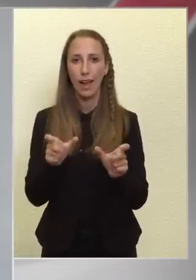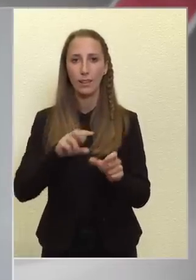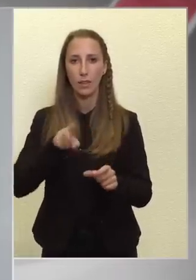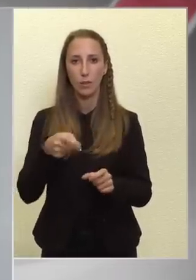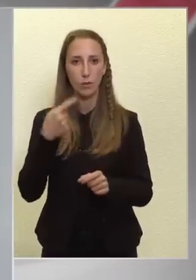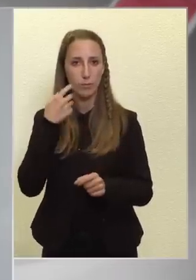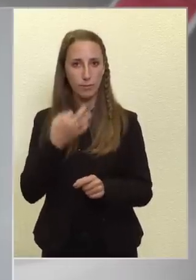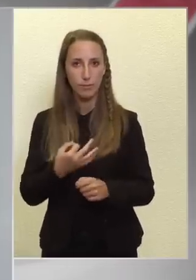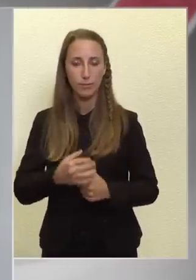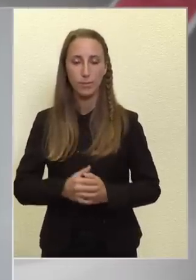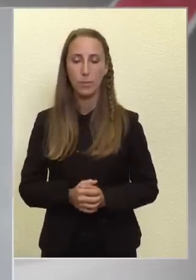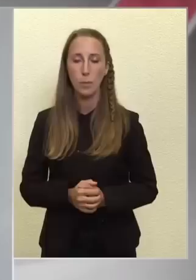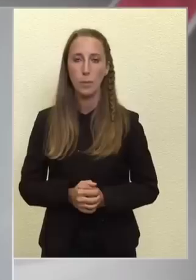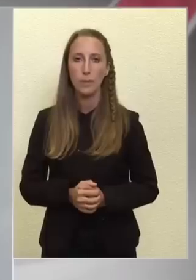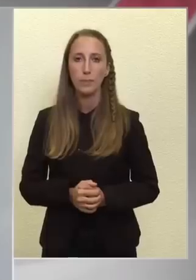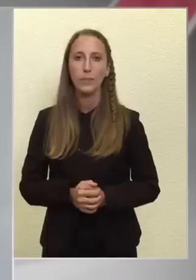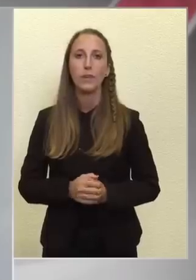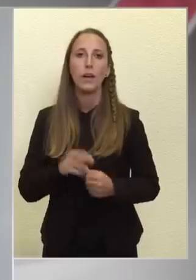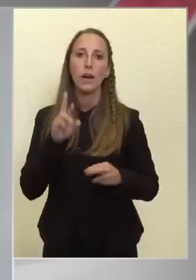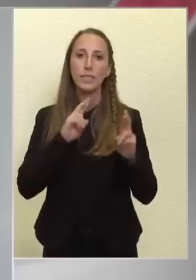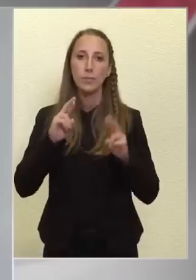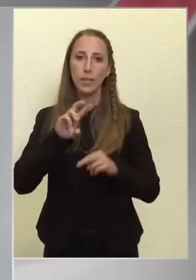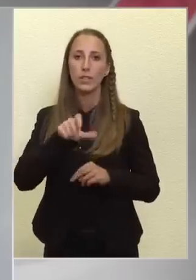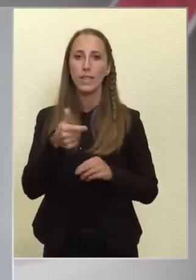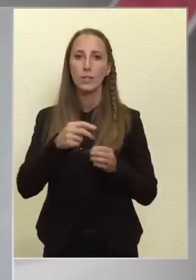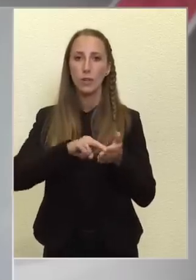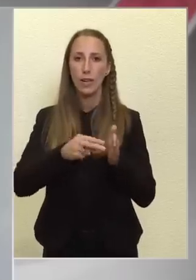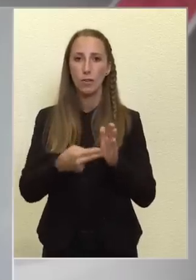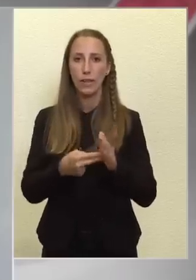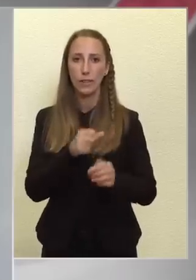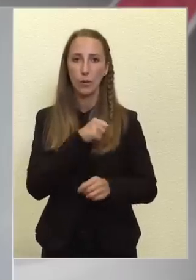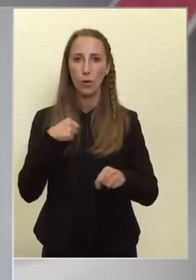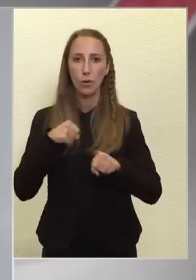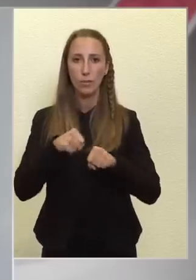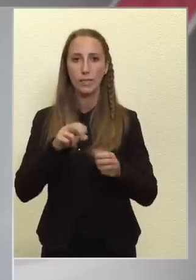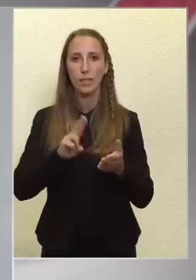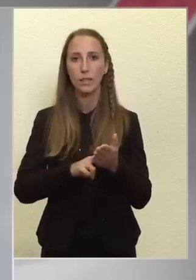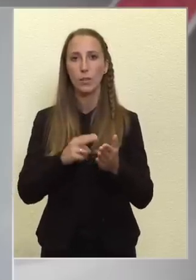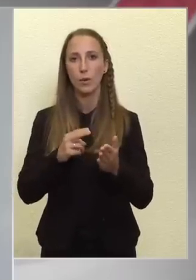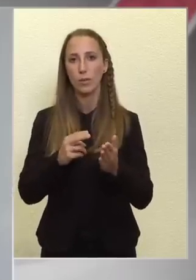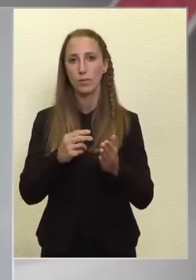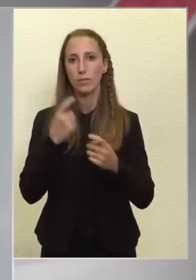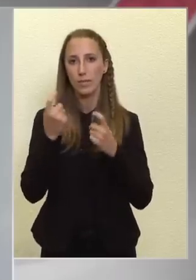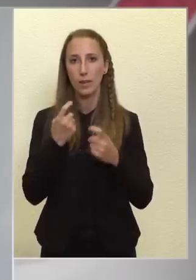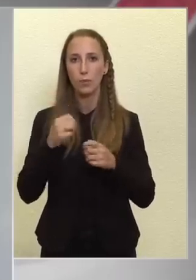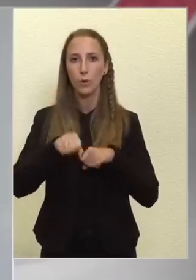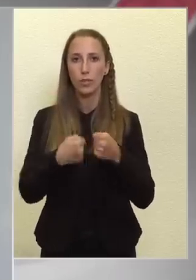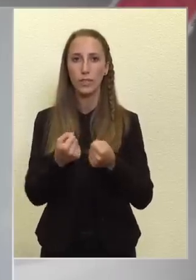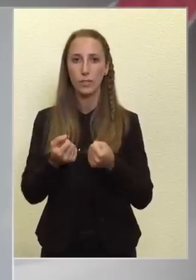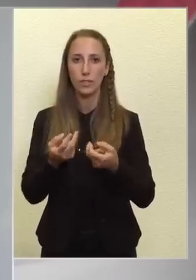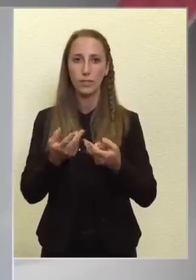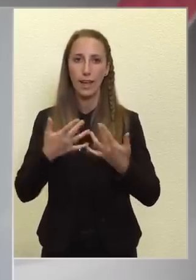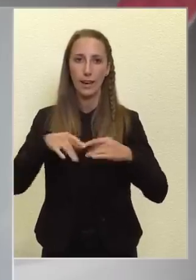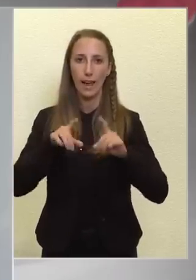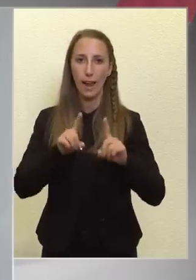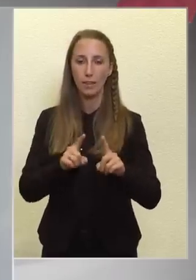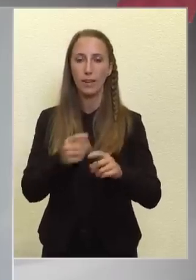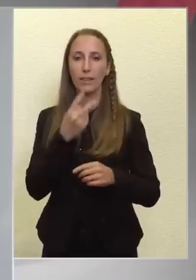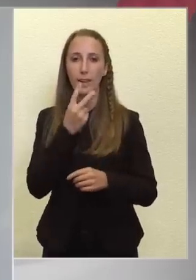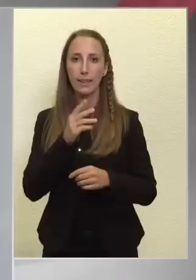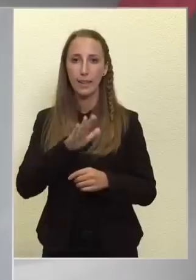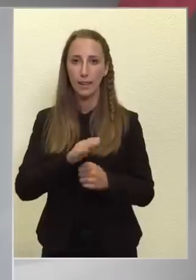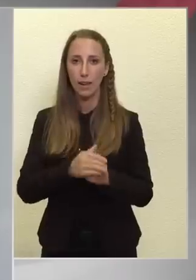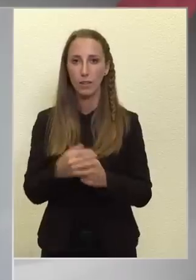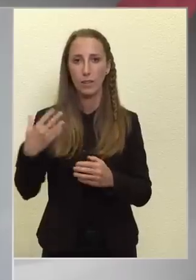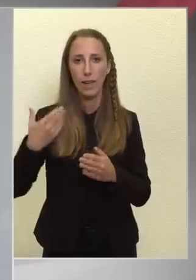hallottunk? Azt reméljük, hogy az első körületi önkormányzati jogszerű működés az helyreállhat. Tekintete arra, hogy eddig,